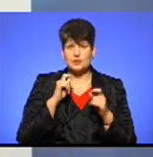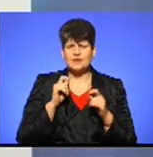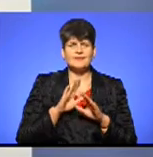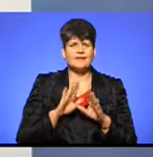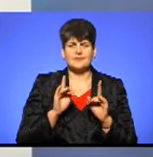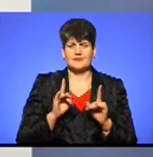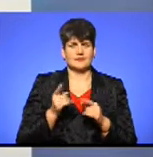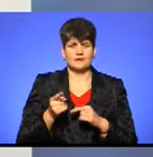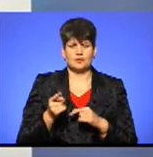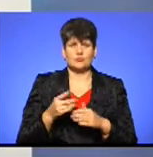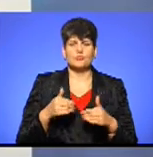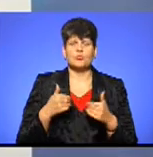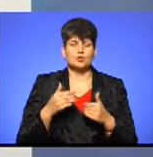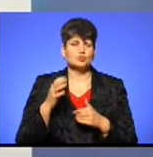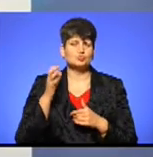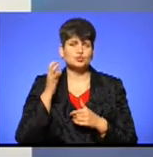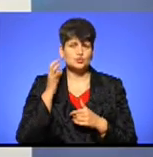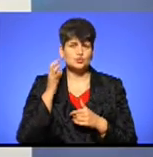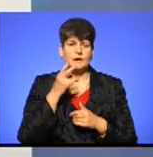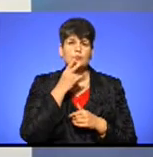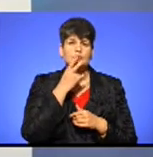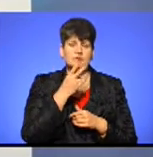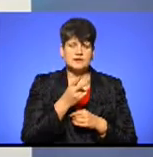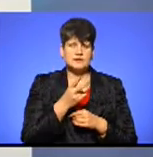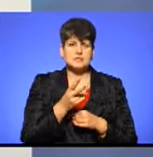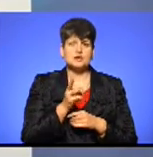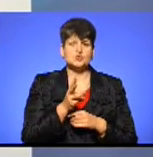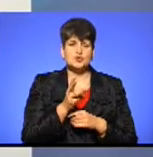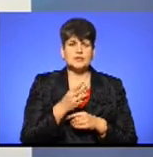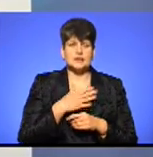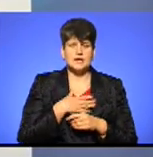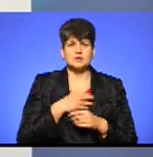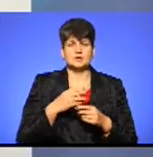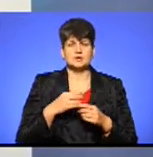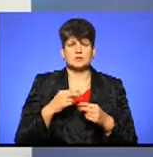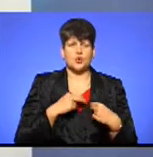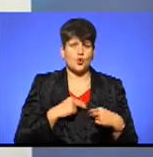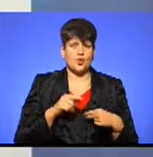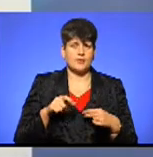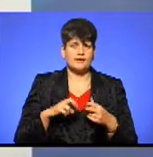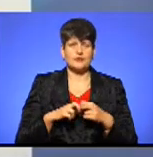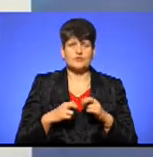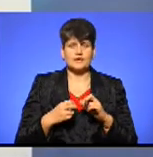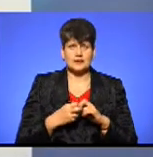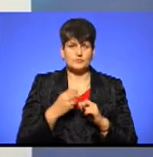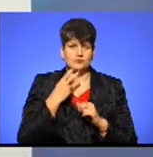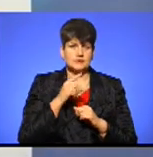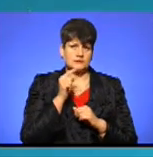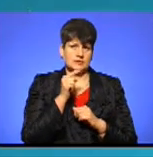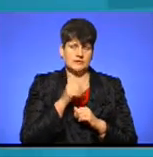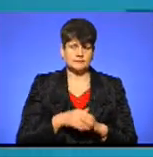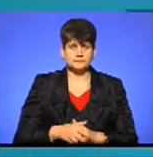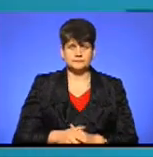Тернополі. Тому пропоную послухати і подивитися сюжет наших колег з Івано-Франківська і подивитися, як справи у них там.